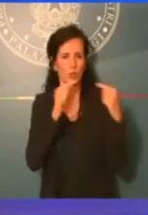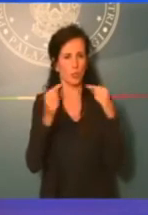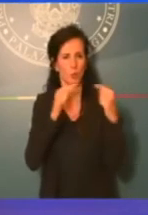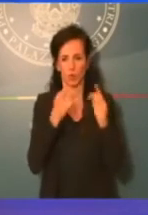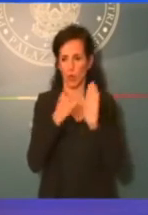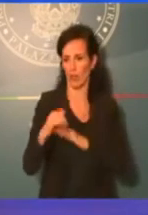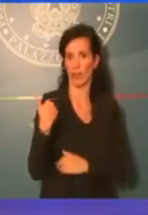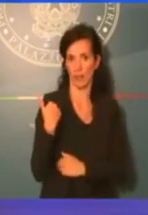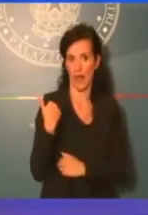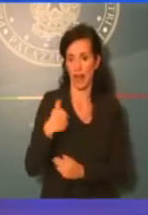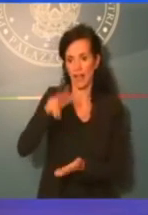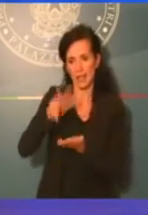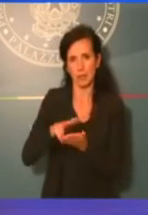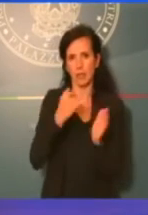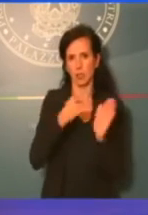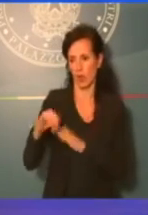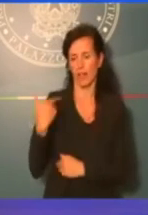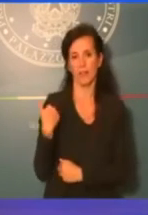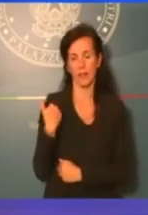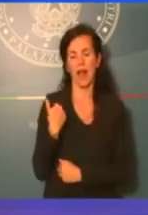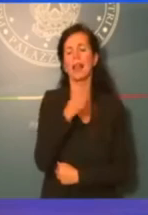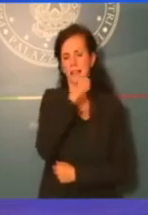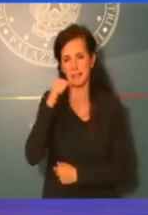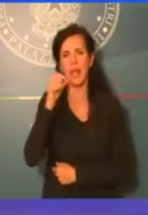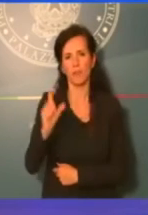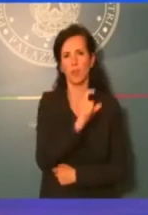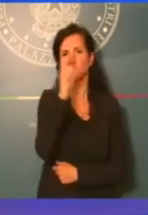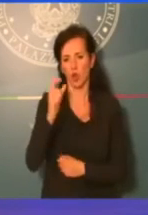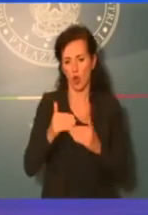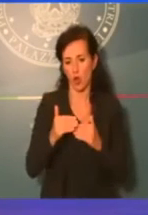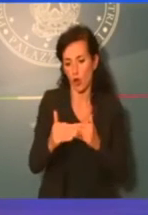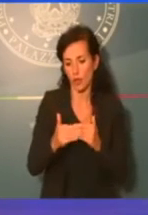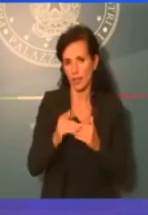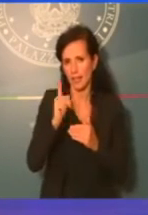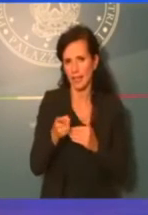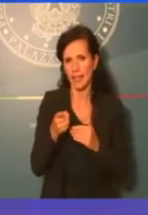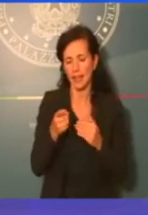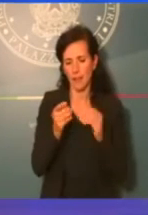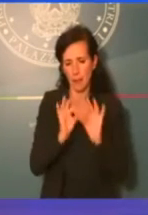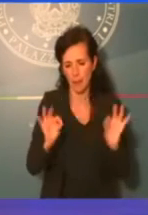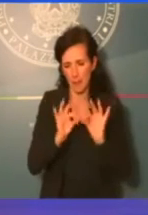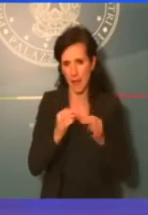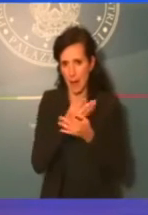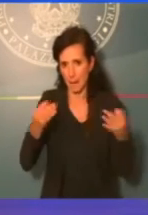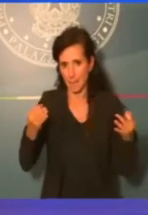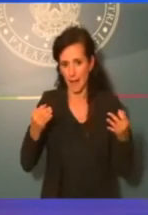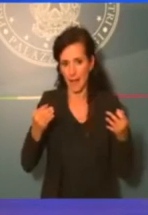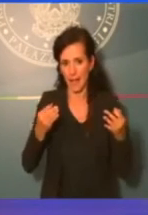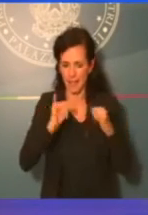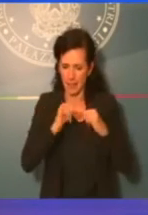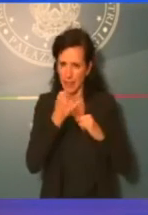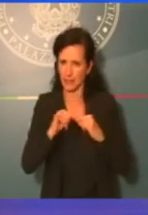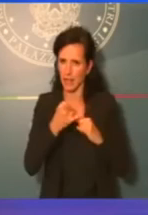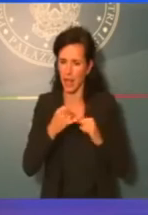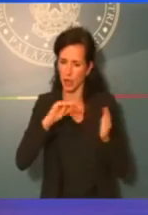deliberazione finale, abbiamo bisogno di qualche giorno per affinare anche dal punto di vista tecnico e la compatibilità di